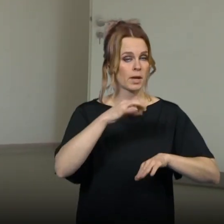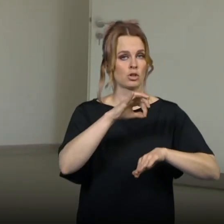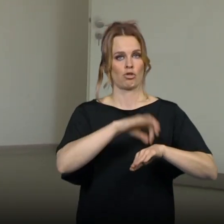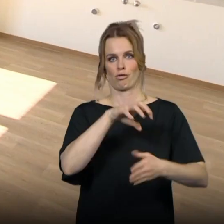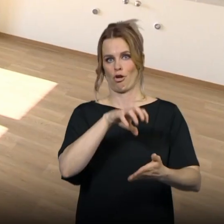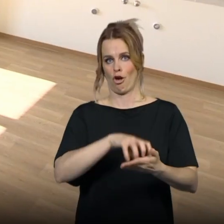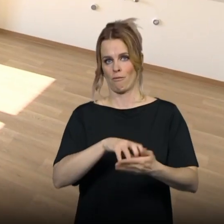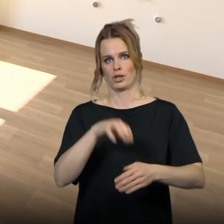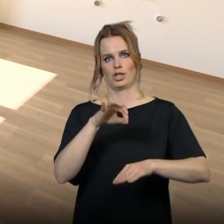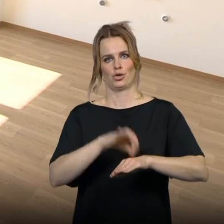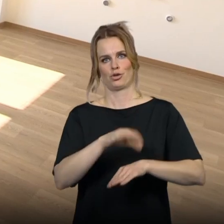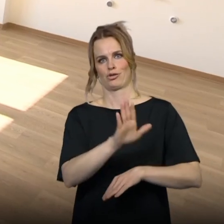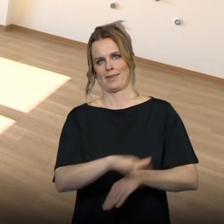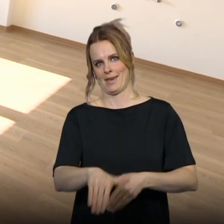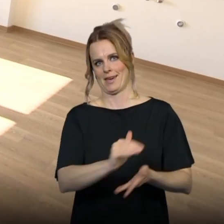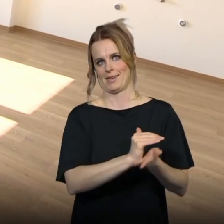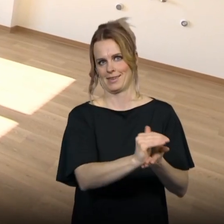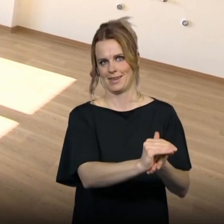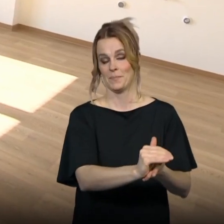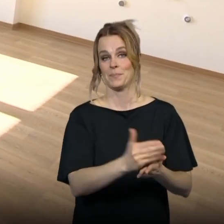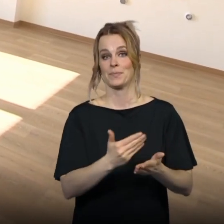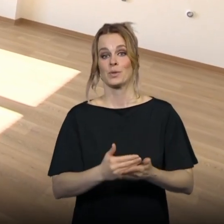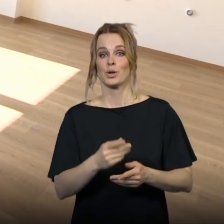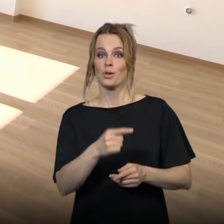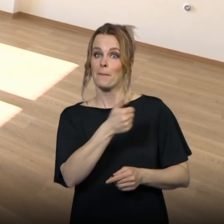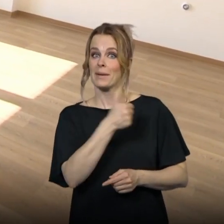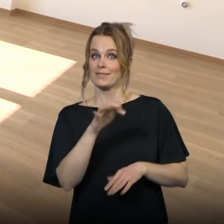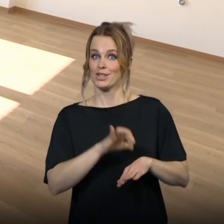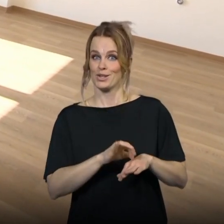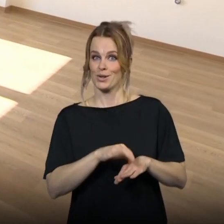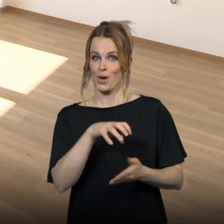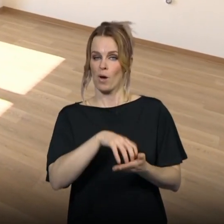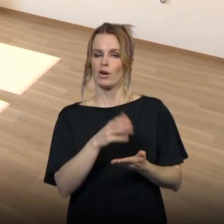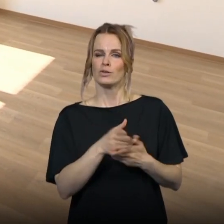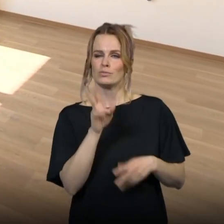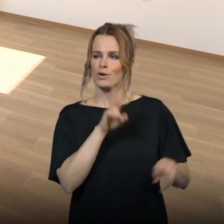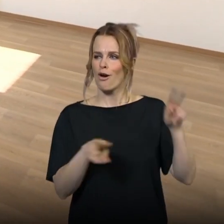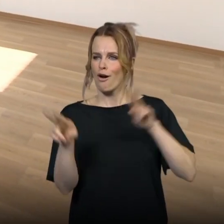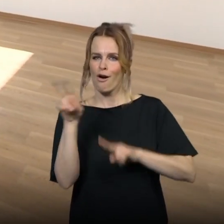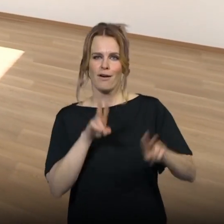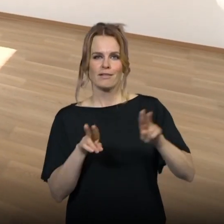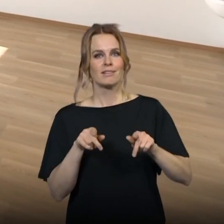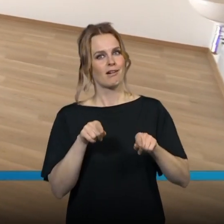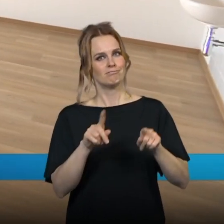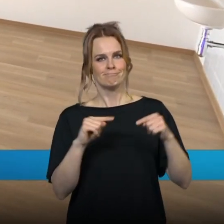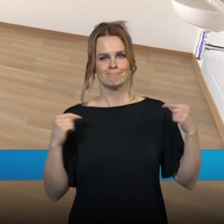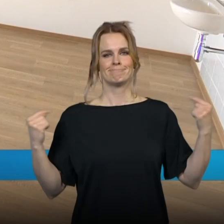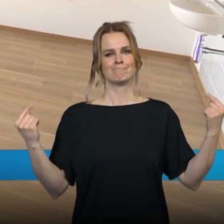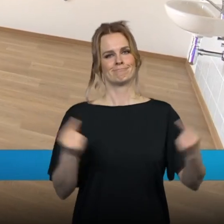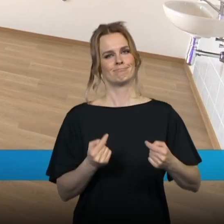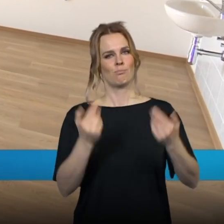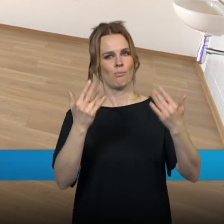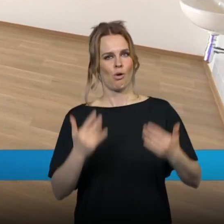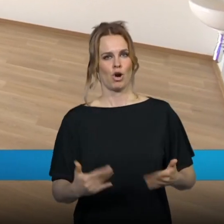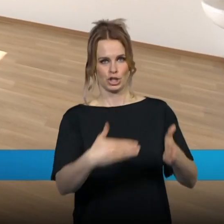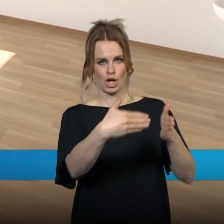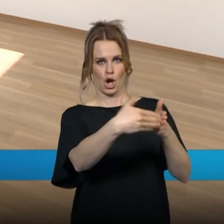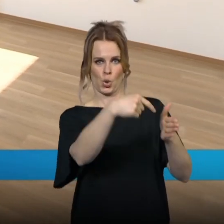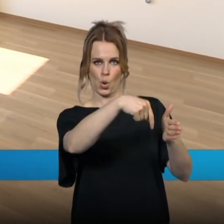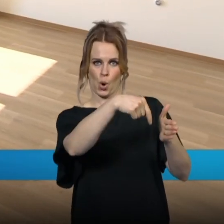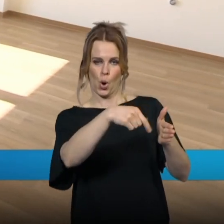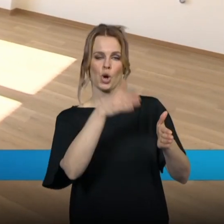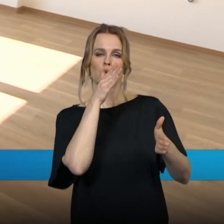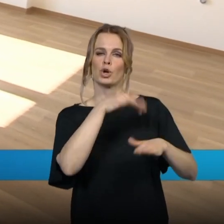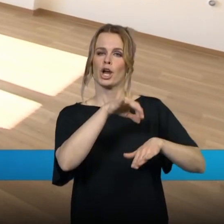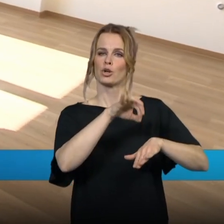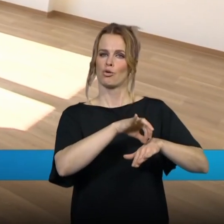lékařka pro dospělé. Právě ta si dnes přišla svoji budoucí ordinaci prohlédnout. Tady se počítá s ordinací,